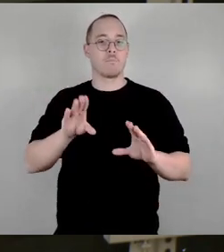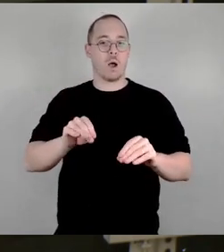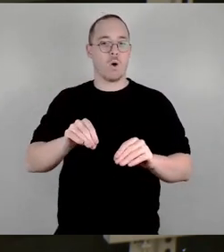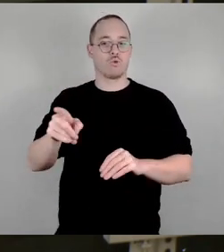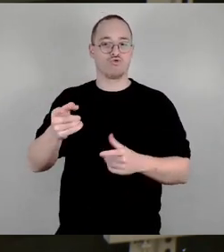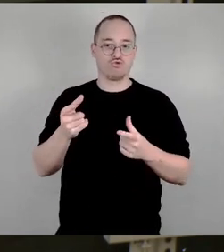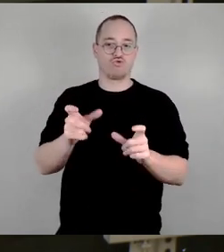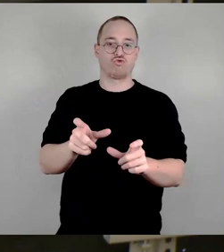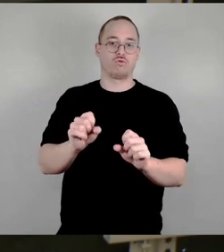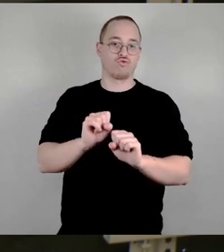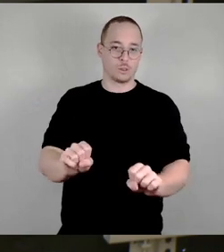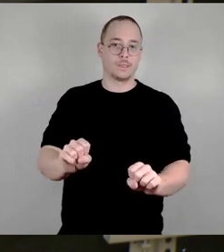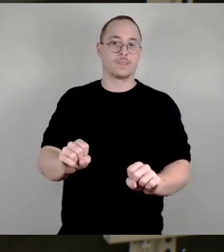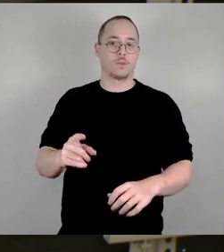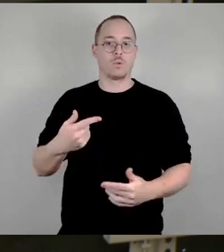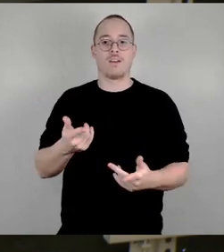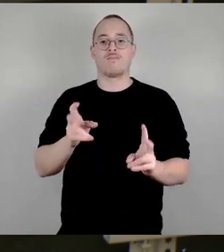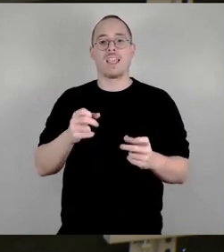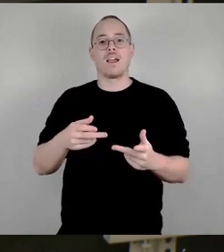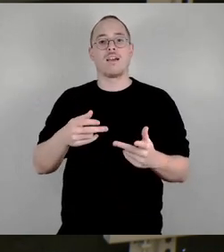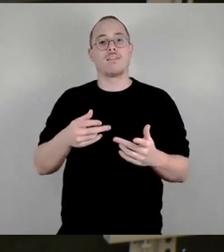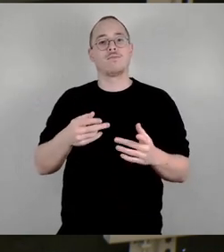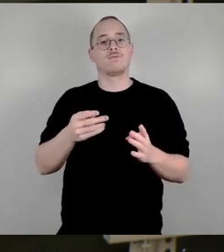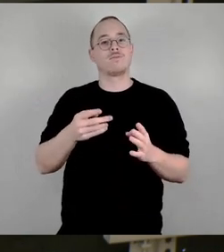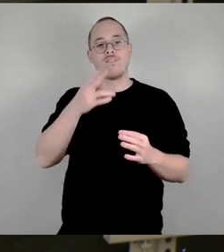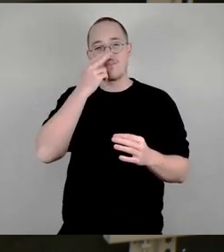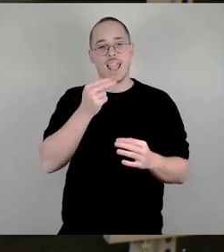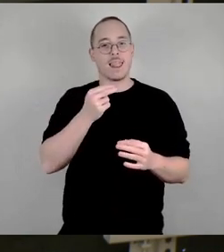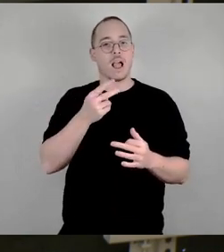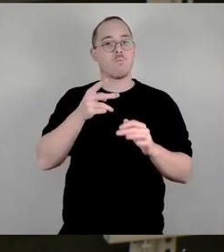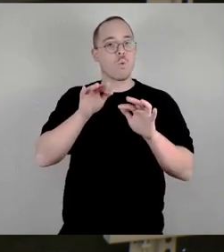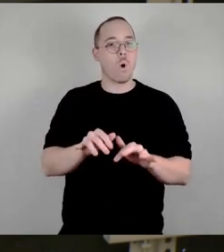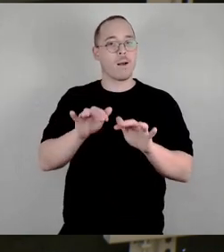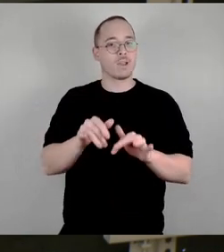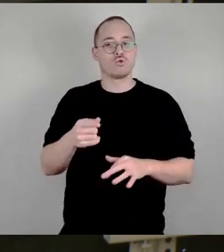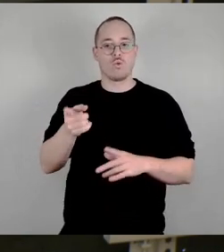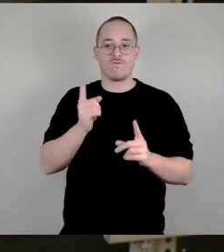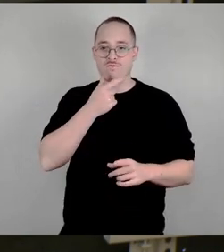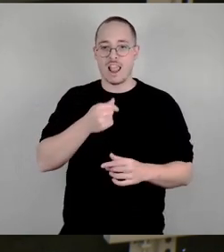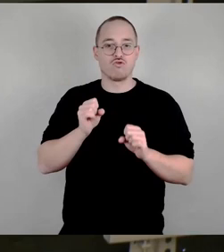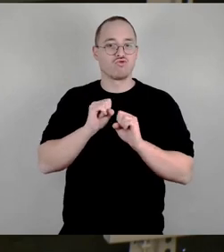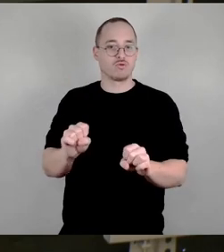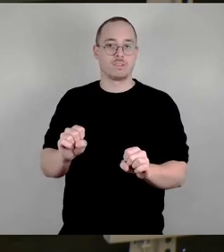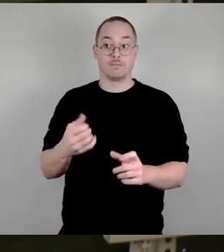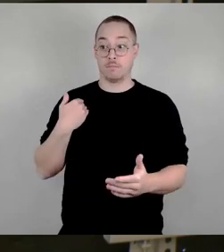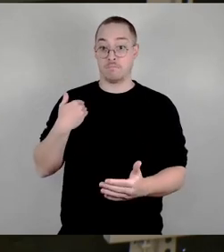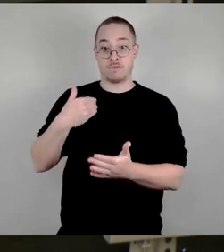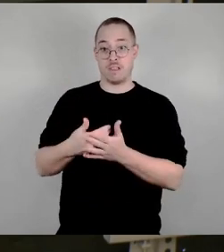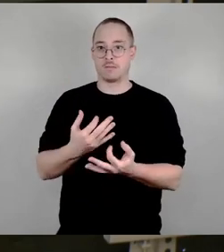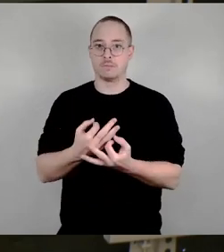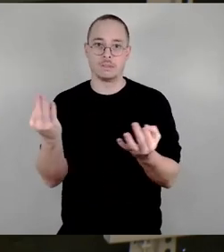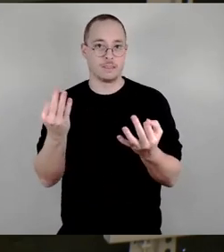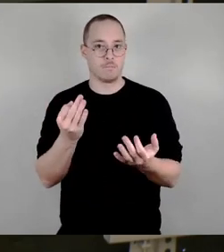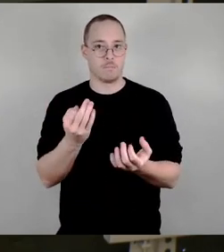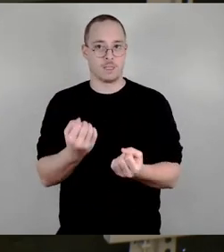Fehlprogrammierung und so weiter geschützt werden sollte. Das ist bis heute nicht passiert. Wir haben es jetzt noch mal,